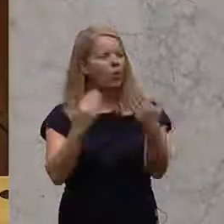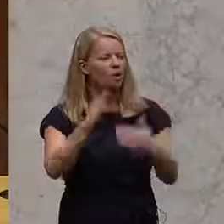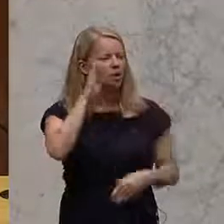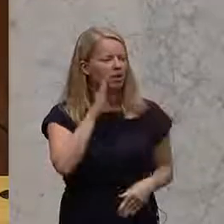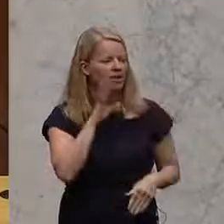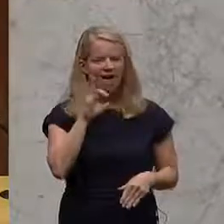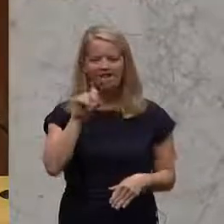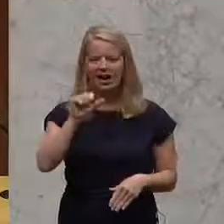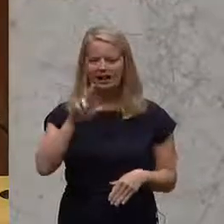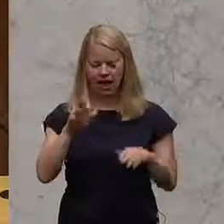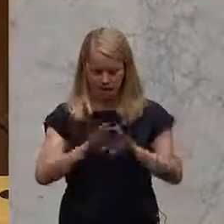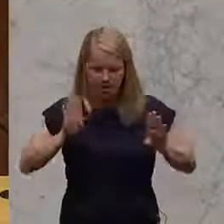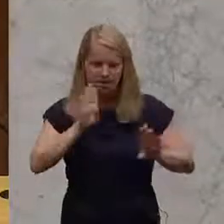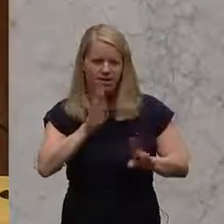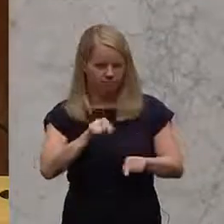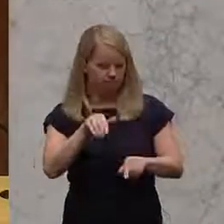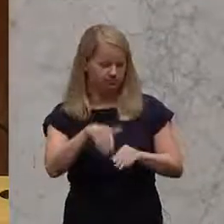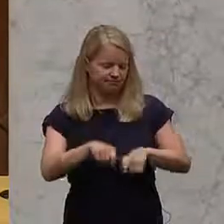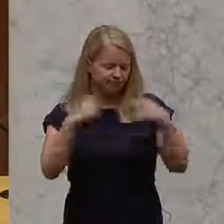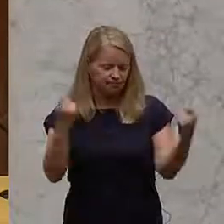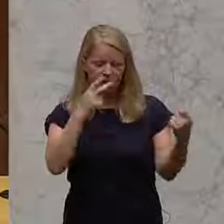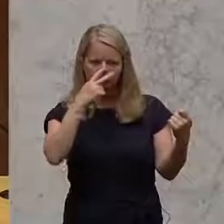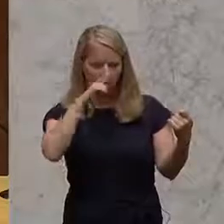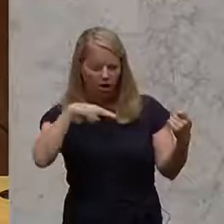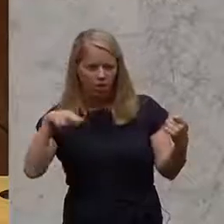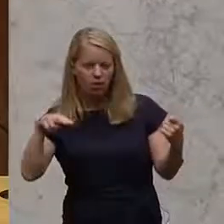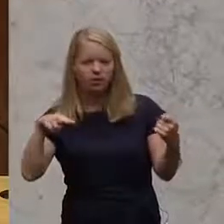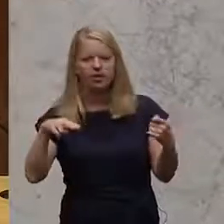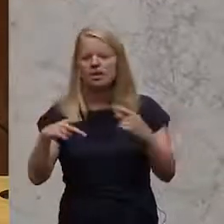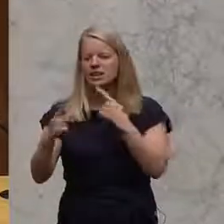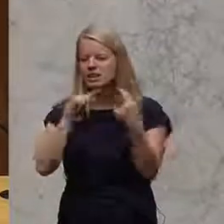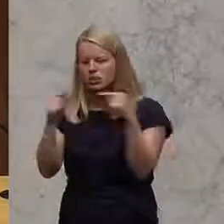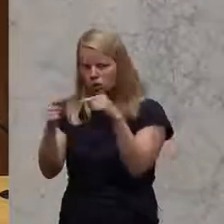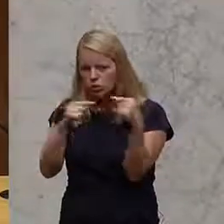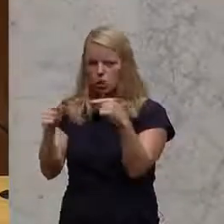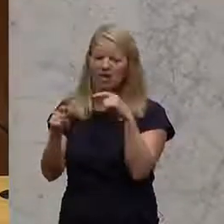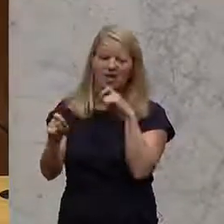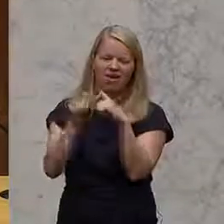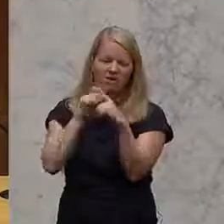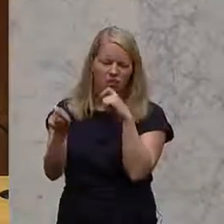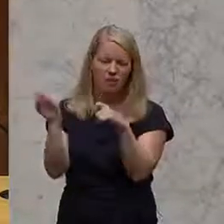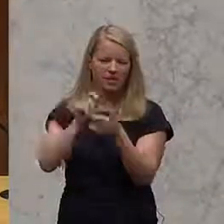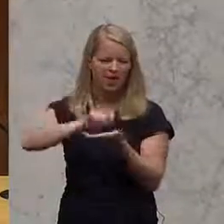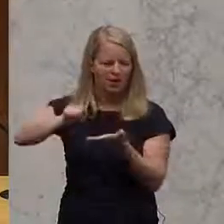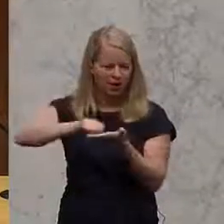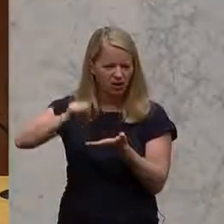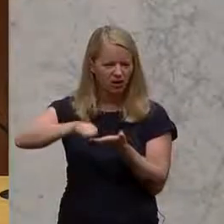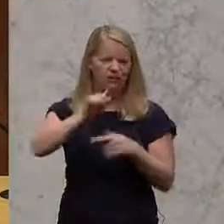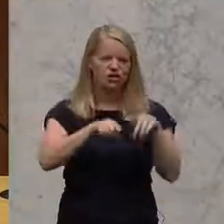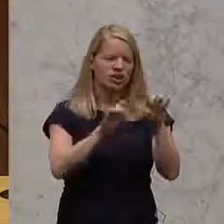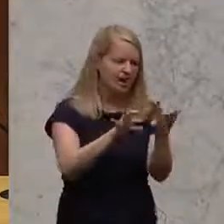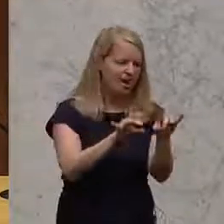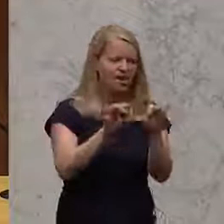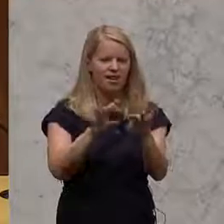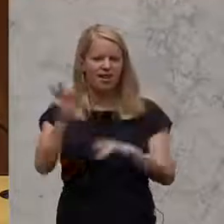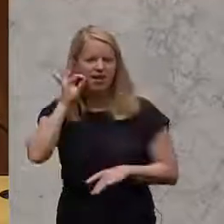Diskussion oder Interview des Redakteurs mit mehreren Lehrerinnen und Lehrern